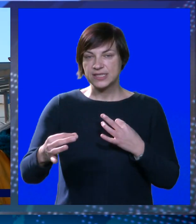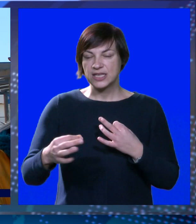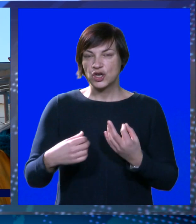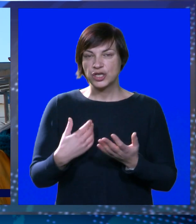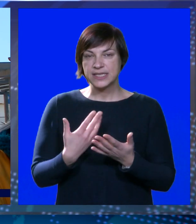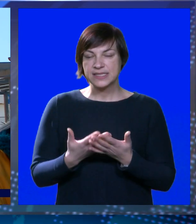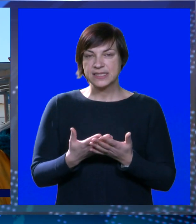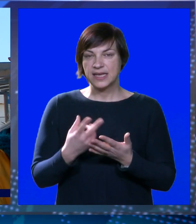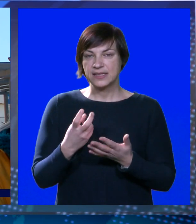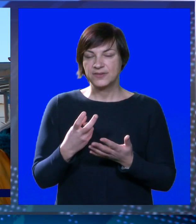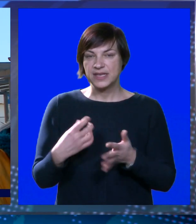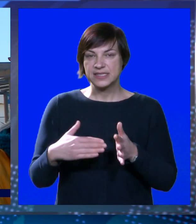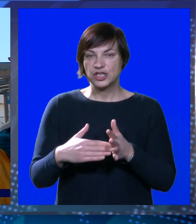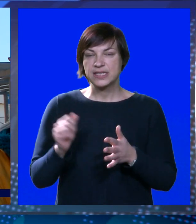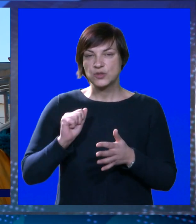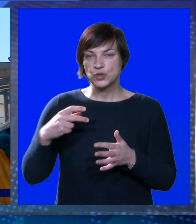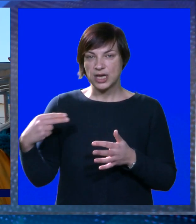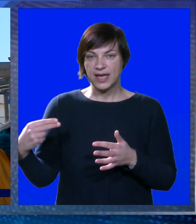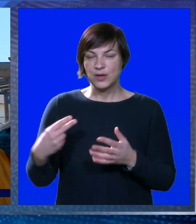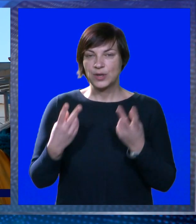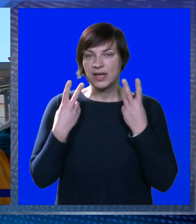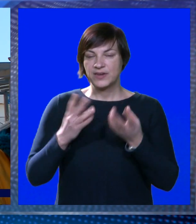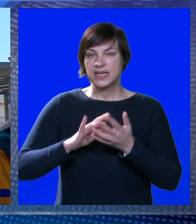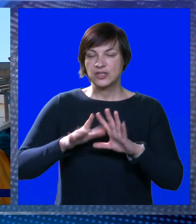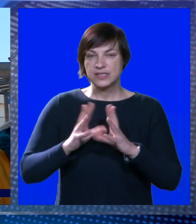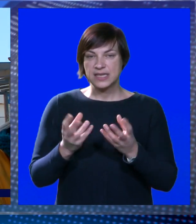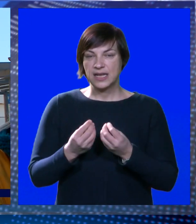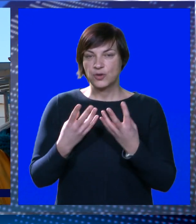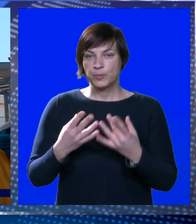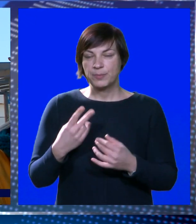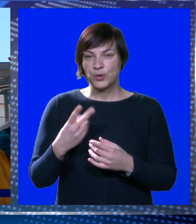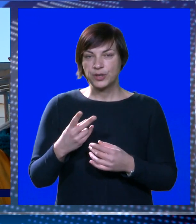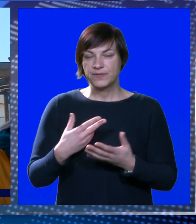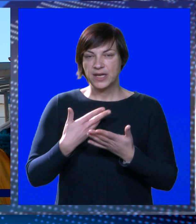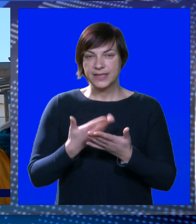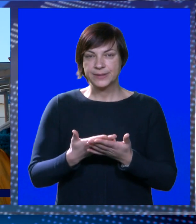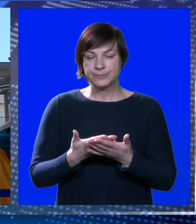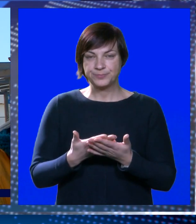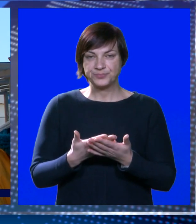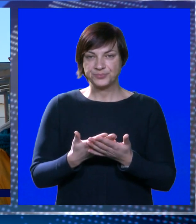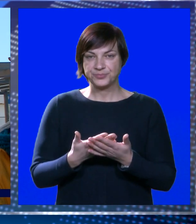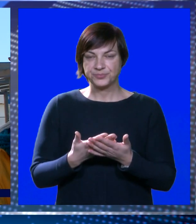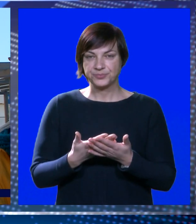radova konkretno je nekakvi 200.000 eura, a vrijednost cijele grupe broj 2, gdje se odnose